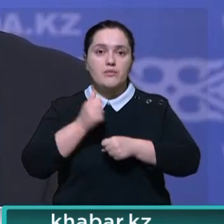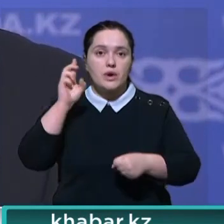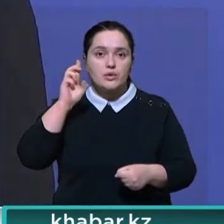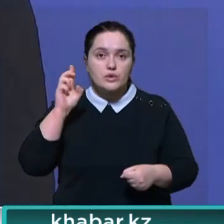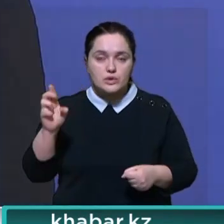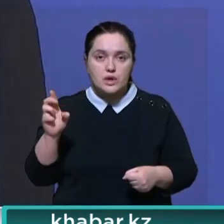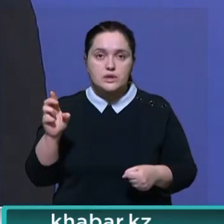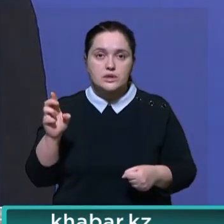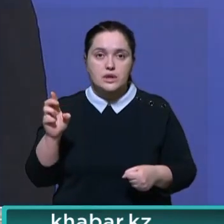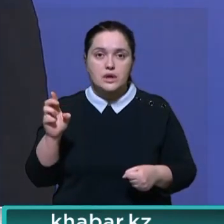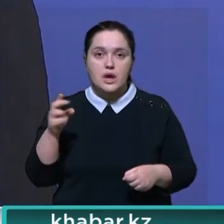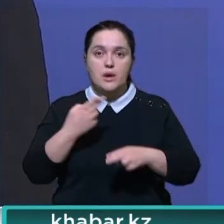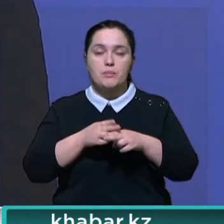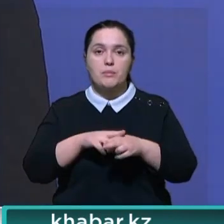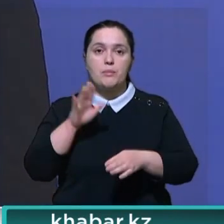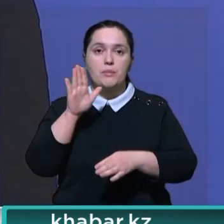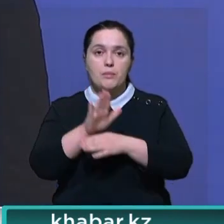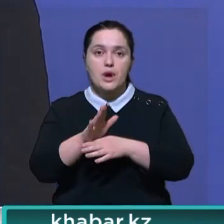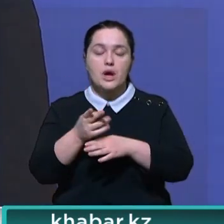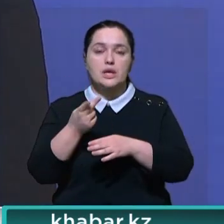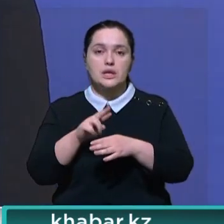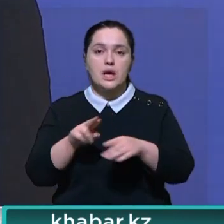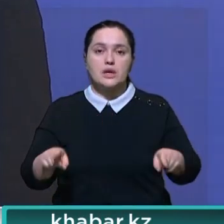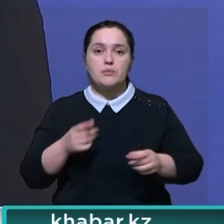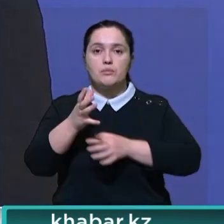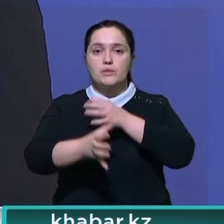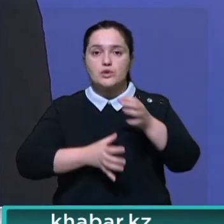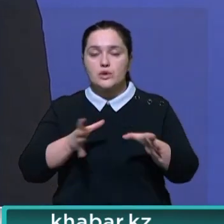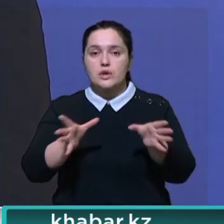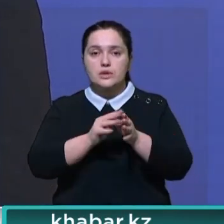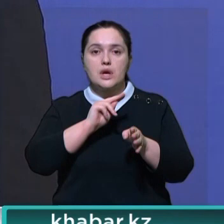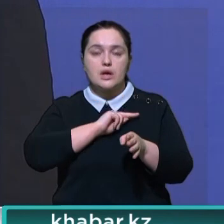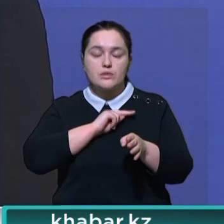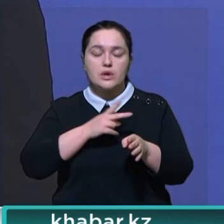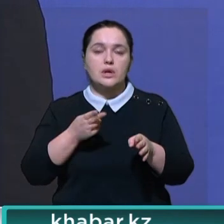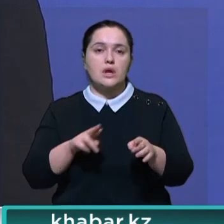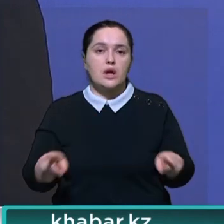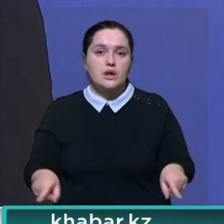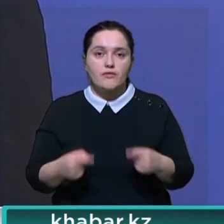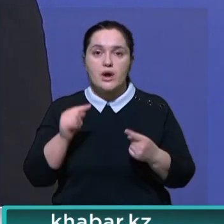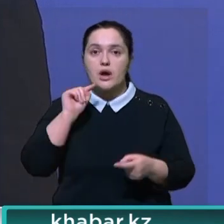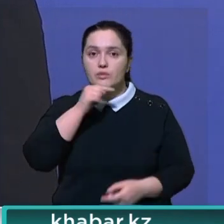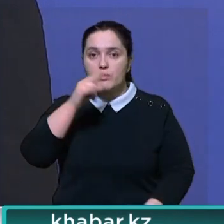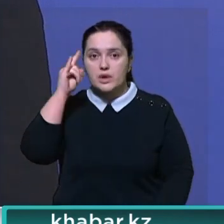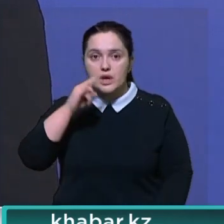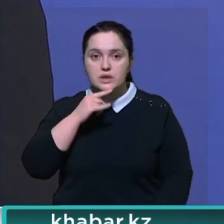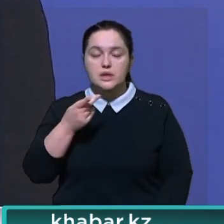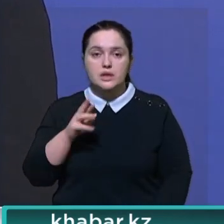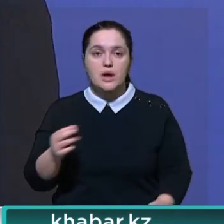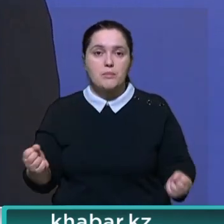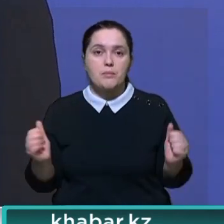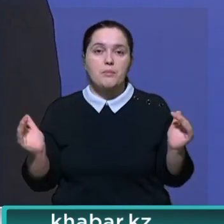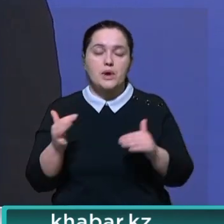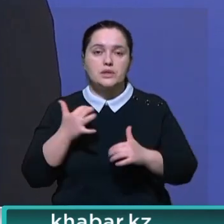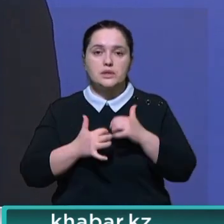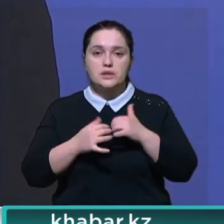дал ряд конкретных поручений для развития международного сотрудничества, для развития экономики Казахстана и особенно для поддержки малого